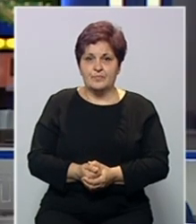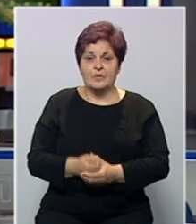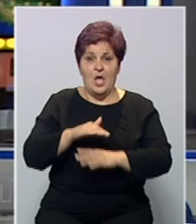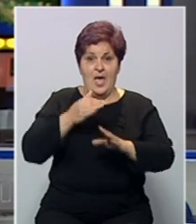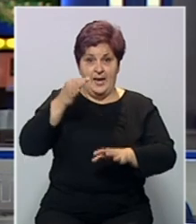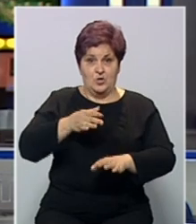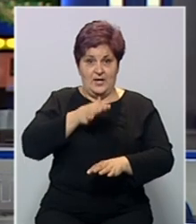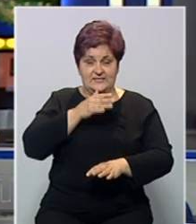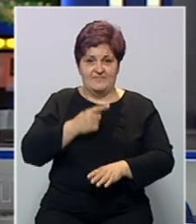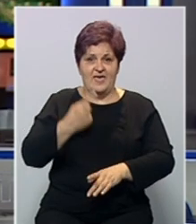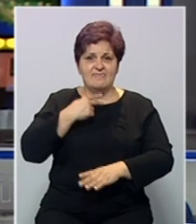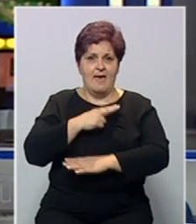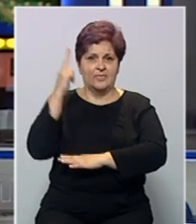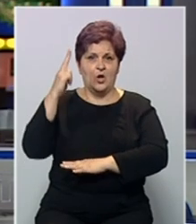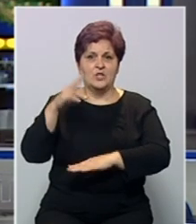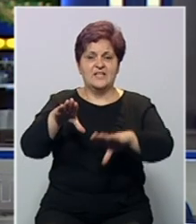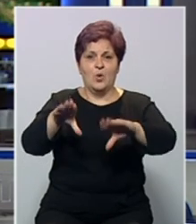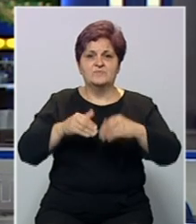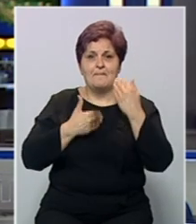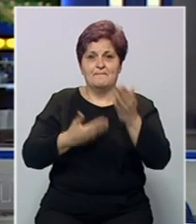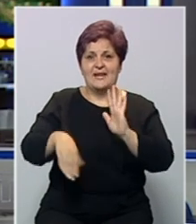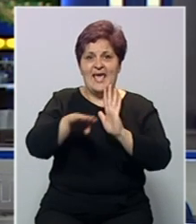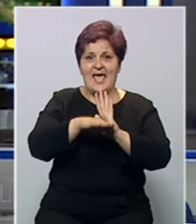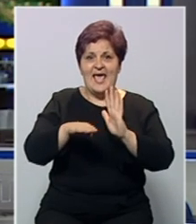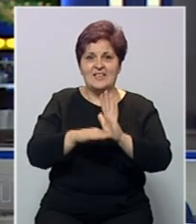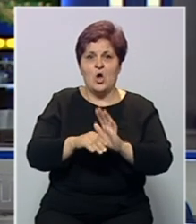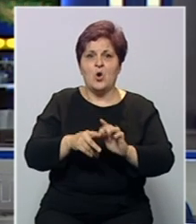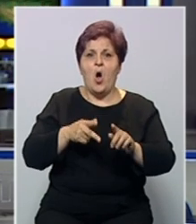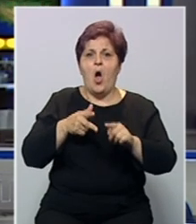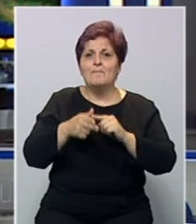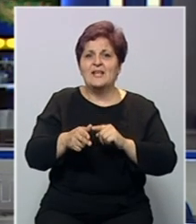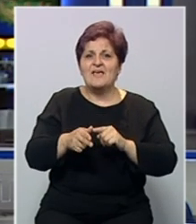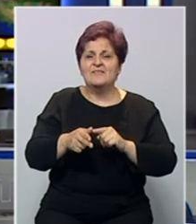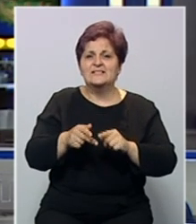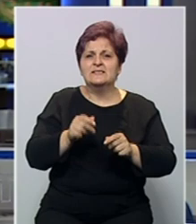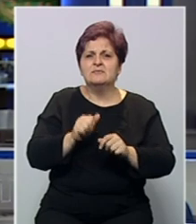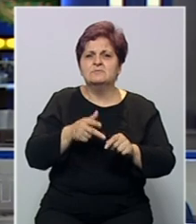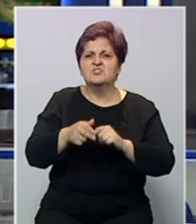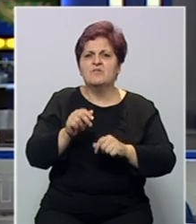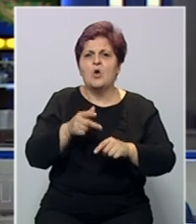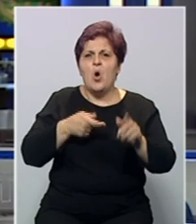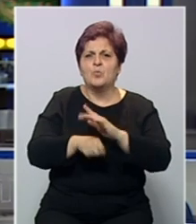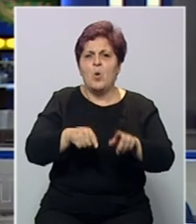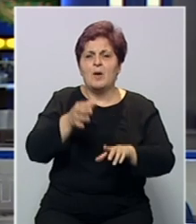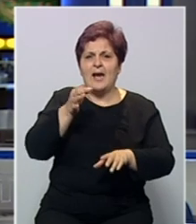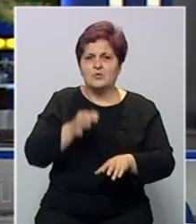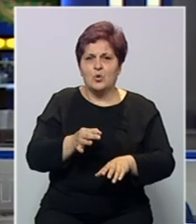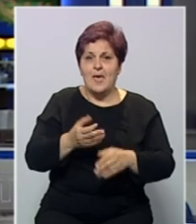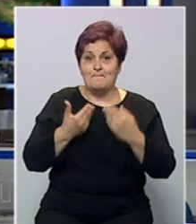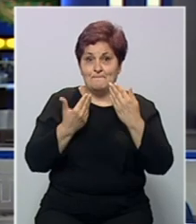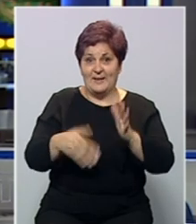Skupština kantona Sarajevo jednoglasno je usvojila prijedlog zakona o prevenciji i suzbijanju korupcije u ovom kantonu.